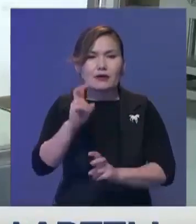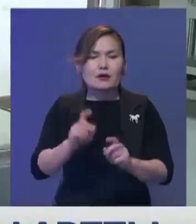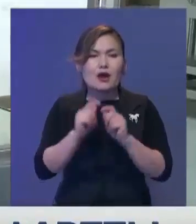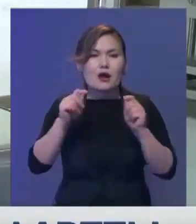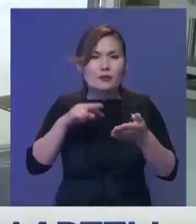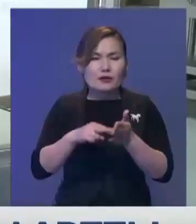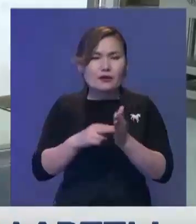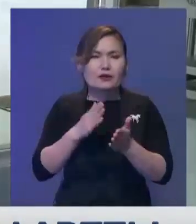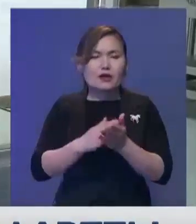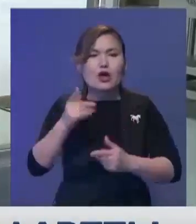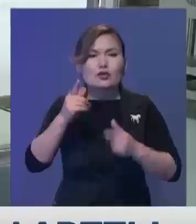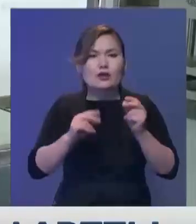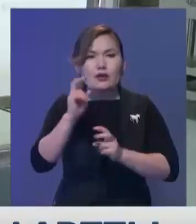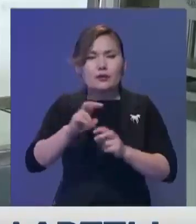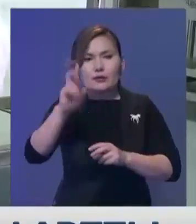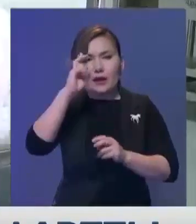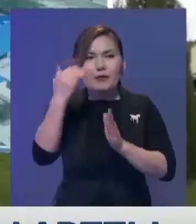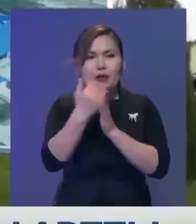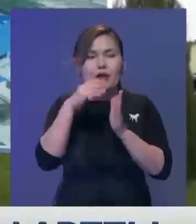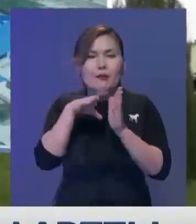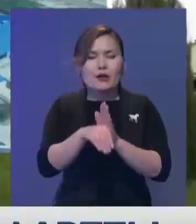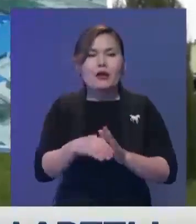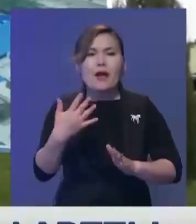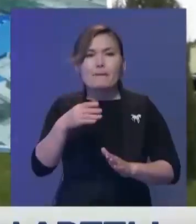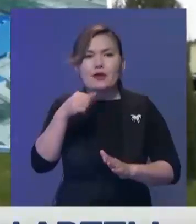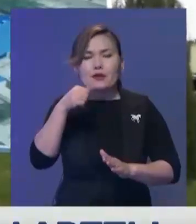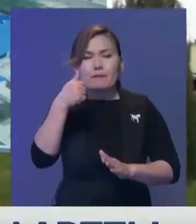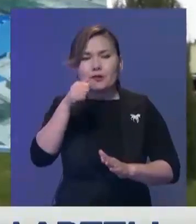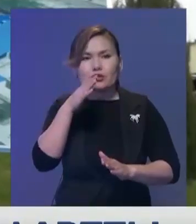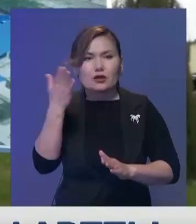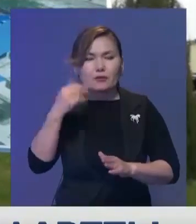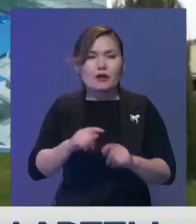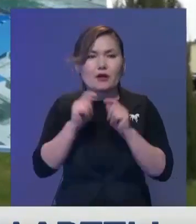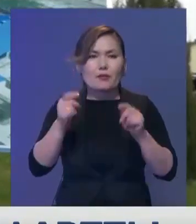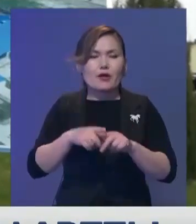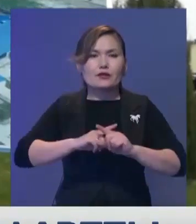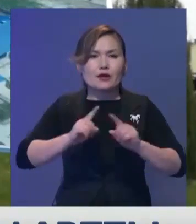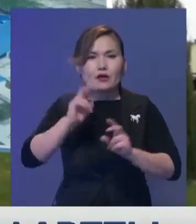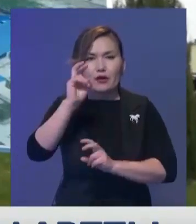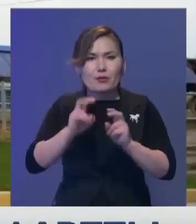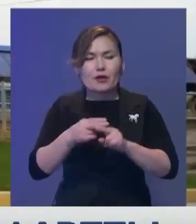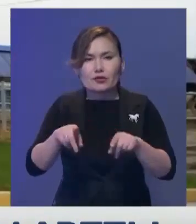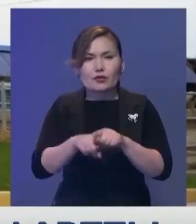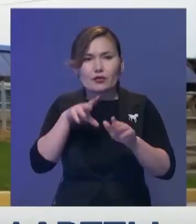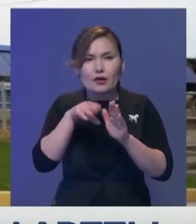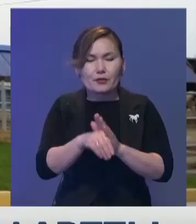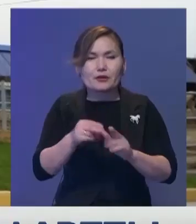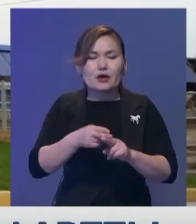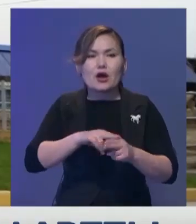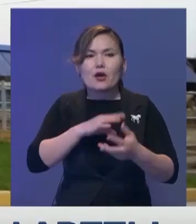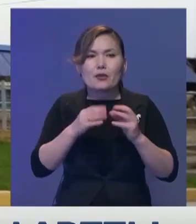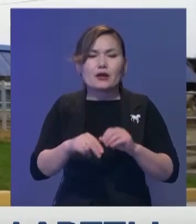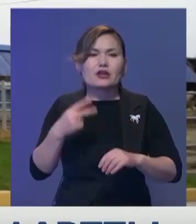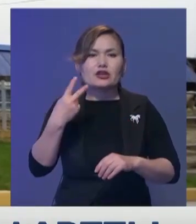Сүт фермасы мемлекеттік бағдарлама аясында осыдан 5 жыл бұрын құрылған. Өңірде баламаш жоқ қасы бұрын болса да ферманың елігінде